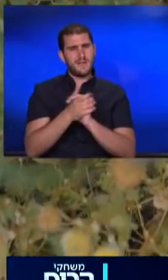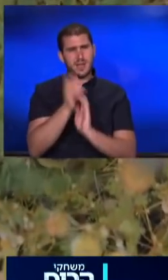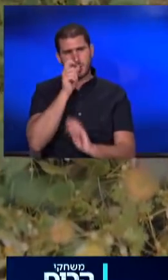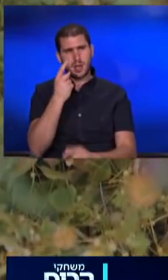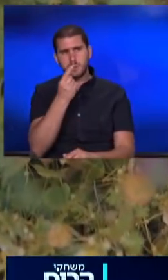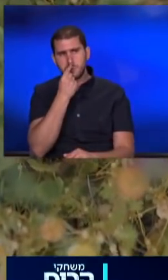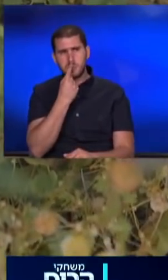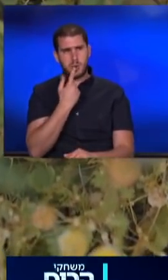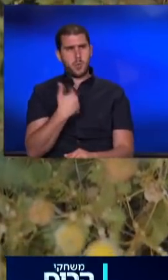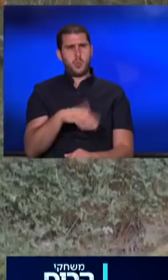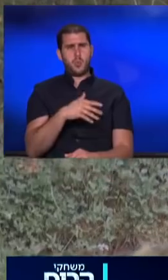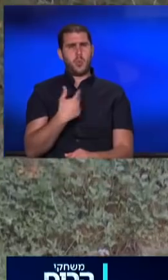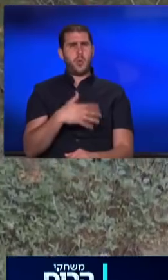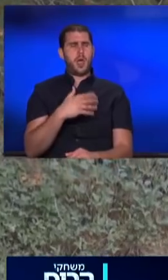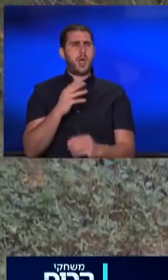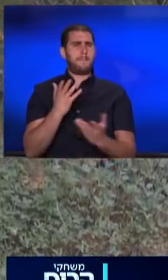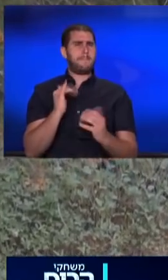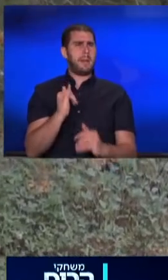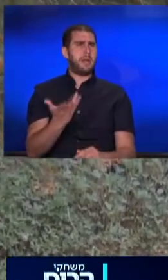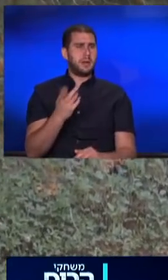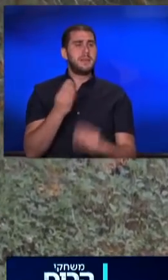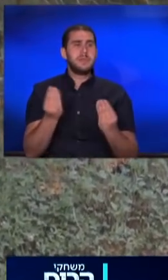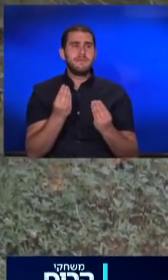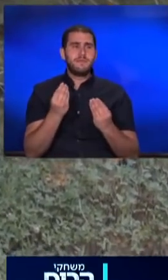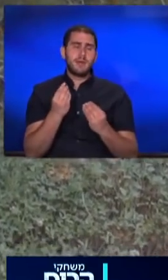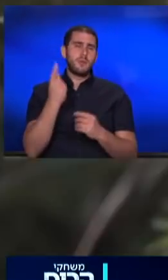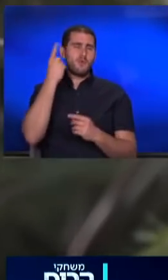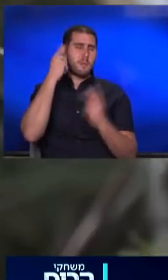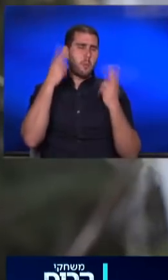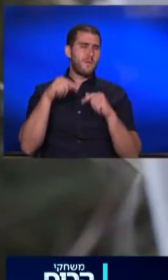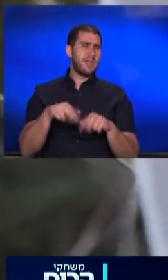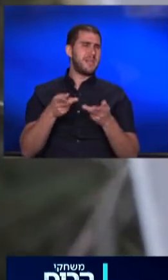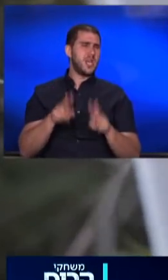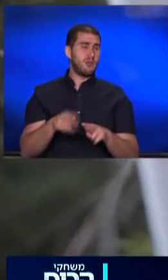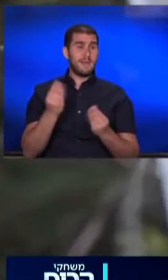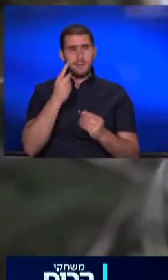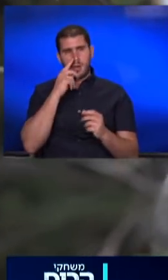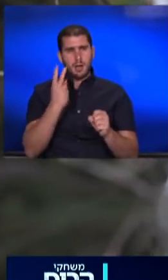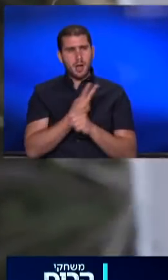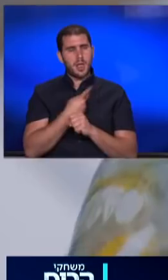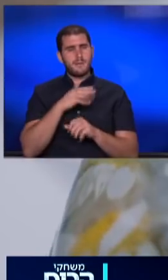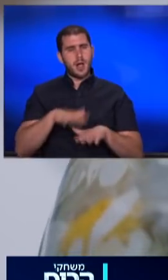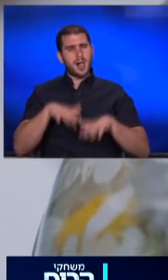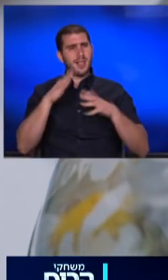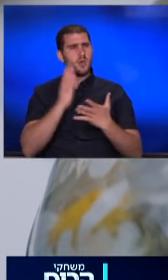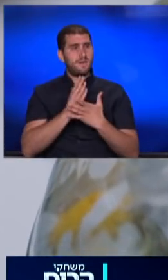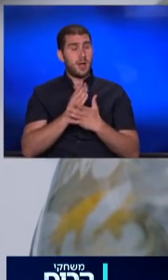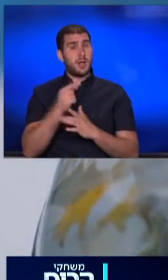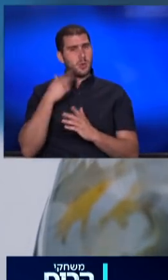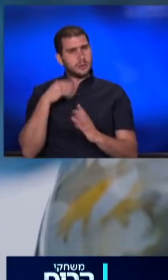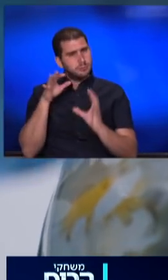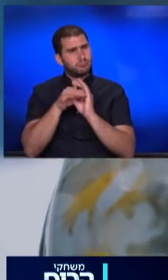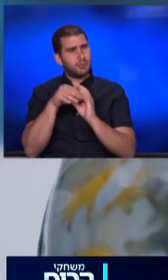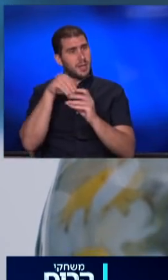להריח את זה ואומר, וואו, מה זה? כאילו הדברים שמובנים אליהם פה, דברים שאנחנו רגילים וגדענו עליהם, לשם רציתי